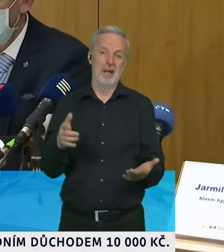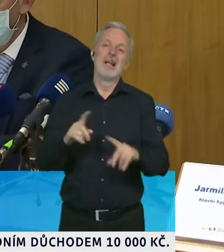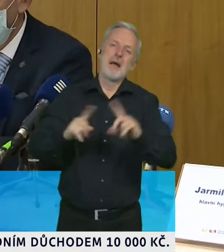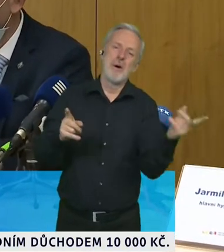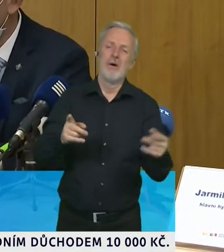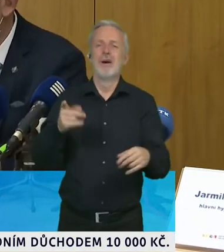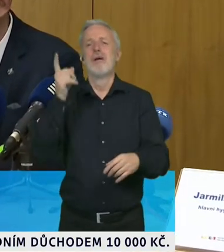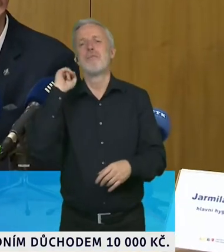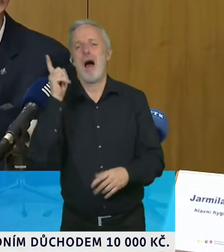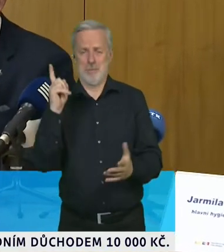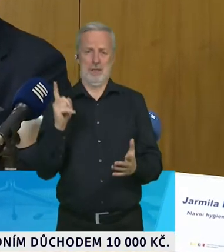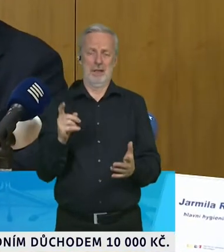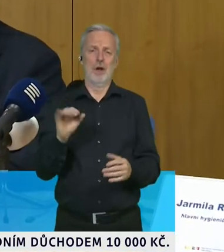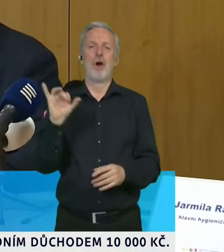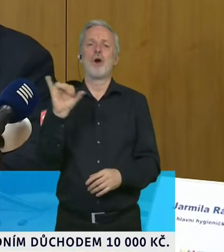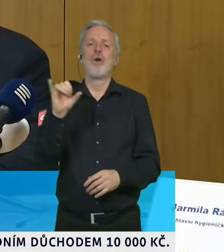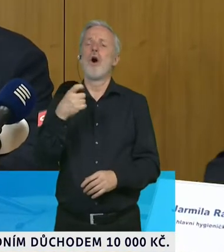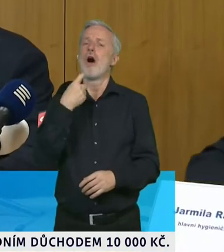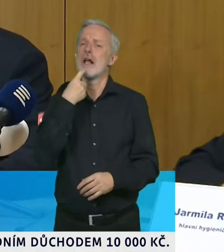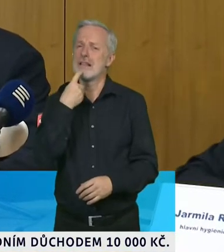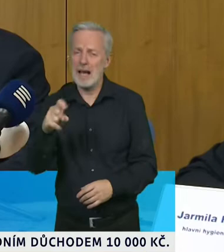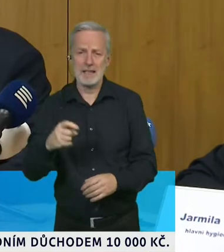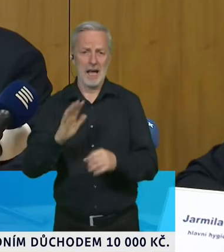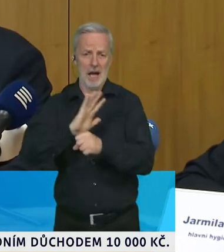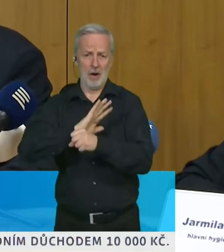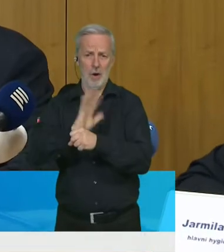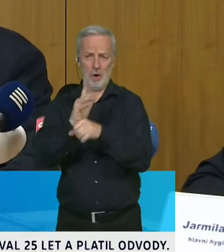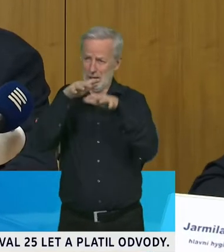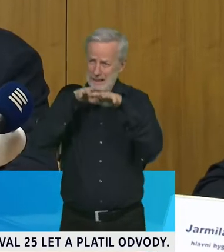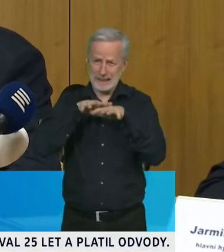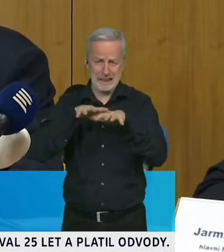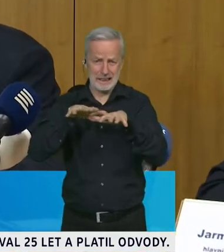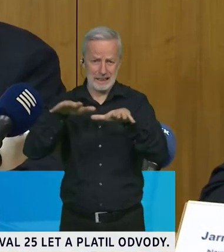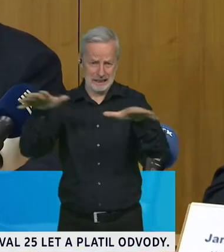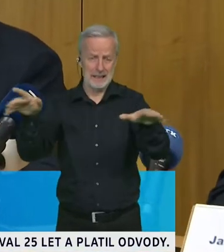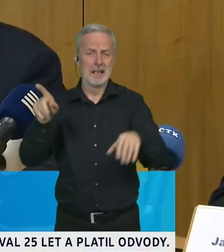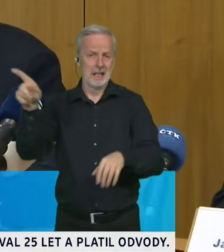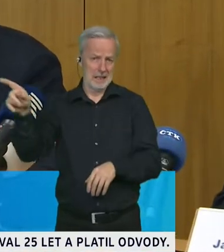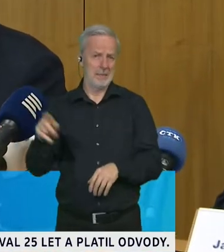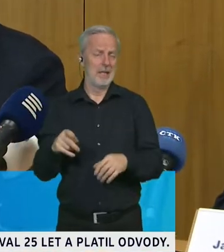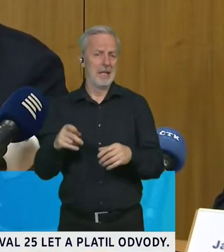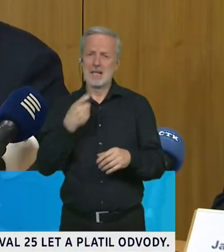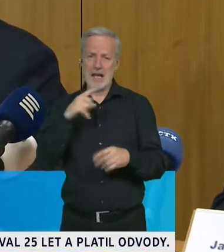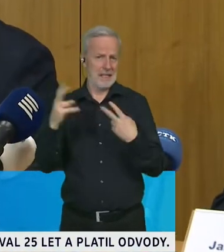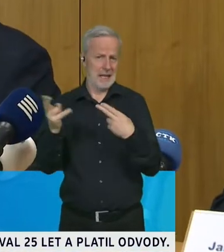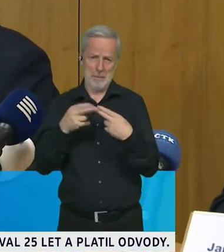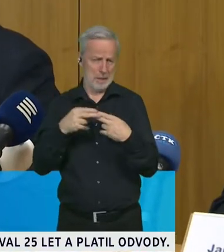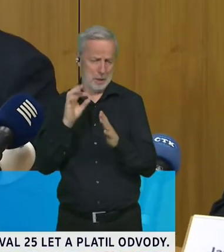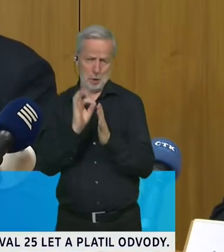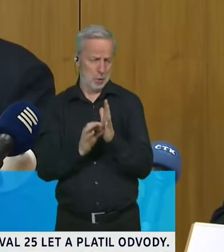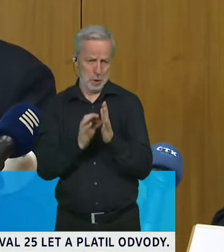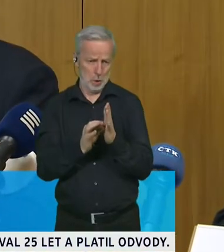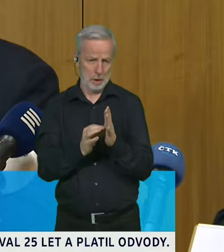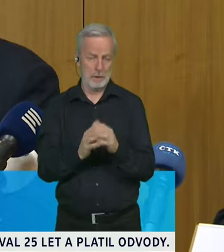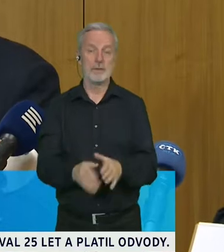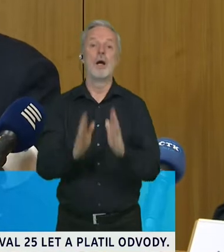nedostali do potíží, které na posledním grafu ukázal pan profesor Dušek. Nosme,